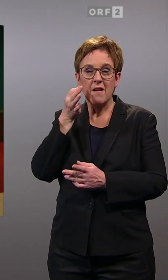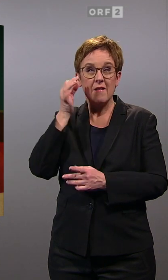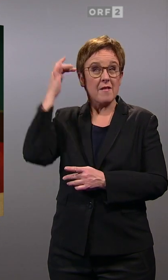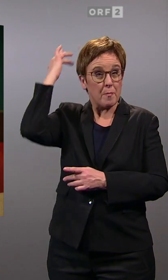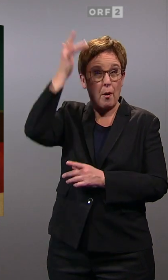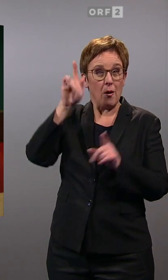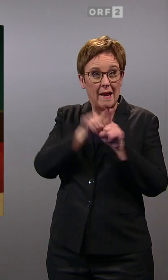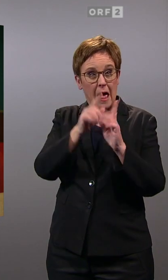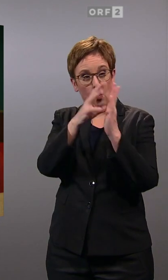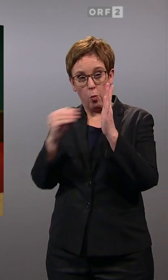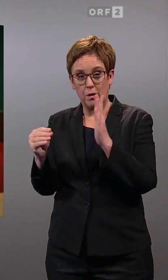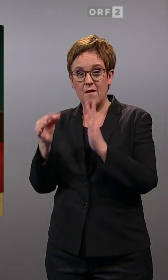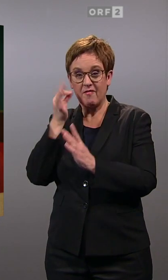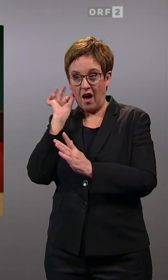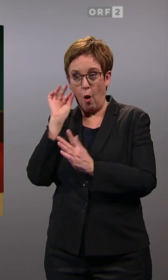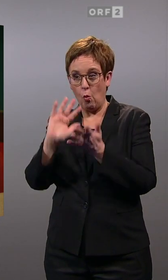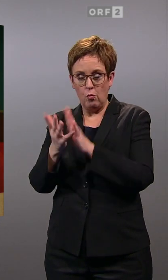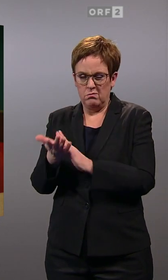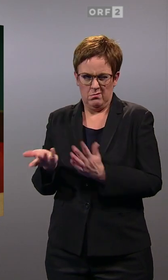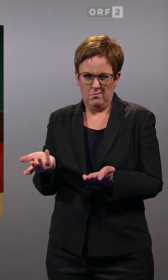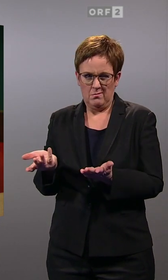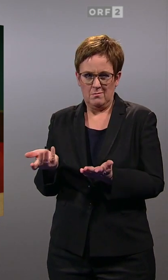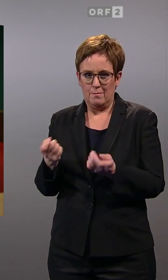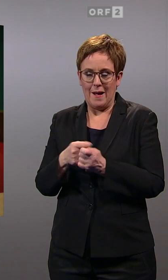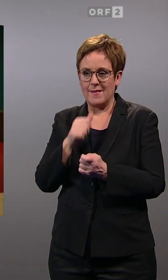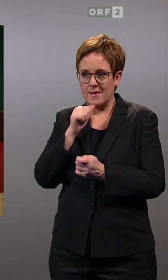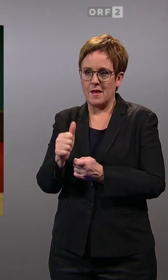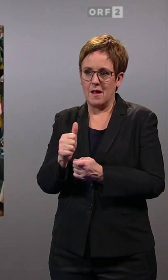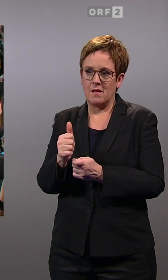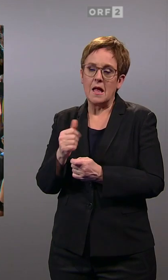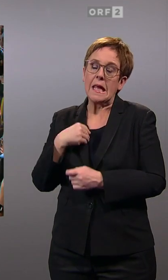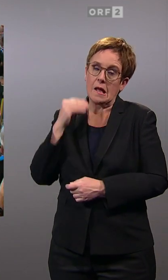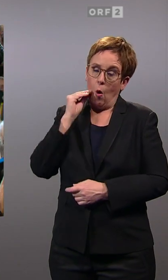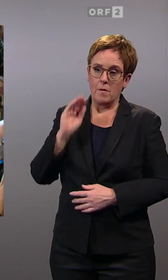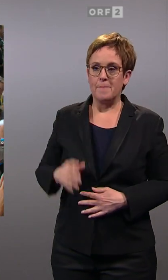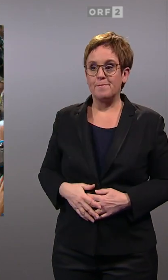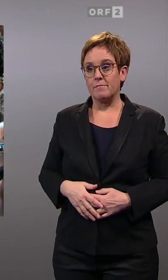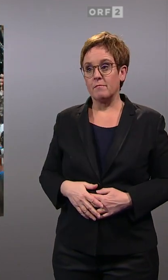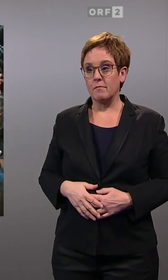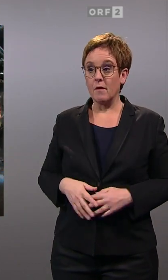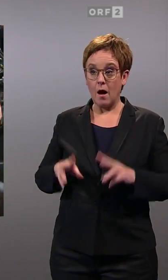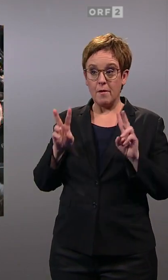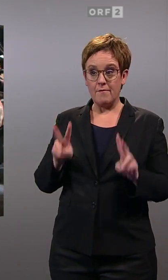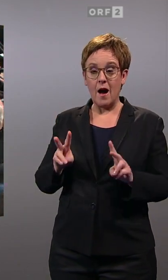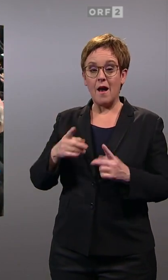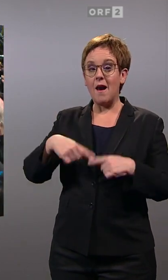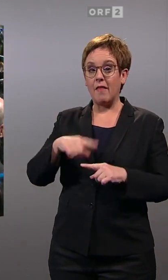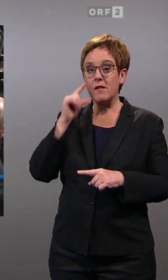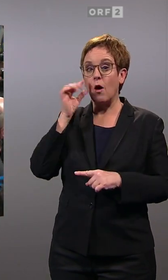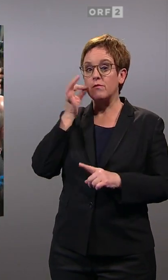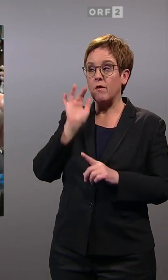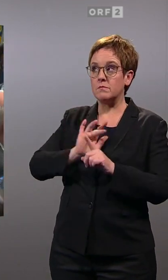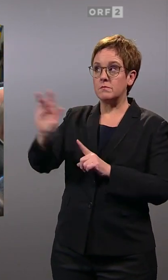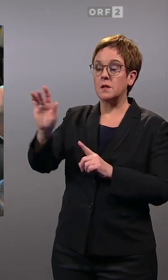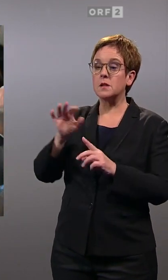das wäre einfach nicht wirklich gut angekommen, glaube ich. Aber wenn es sein muss, richtet die Landeshauptfrau dem